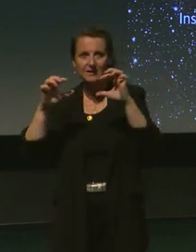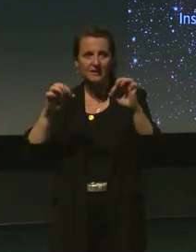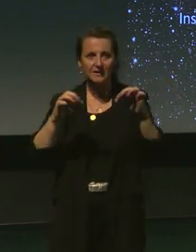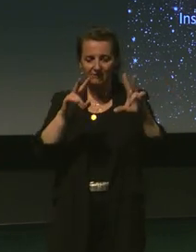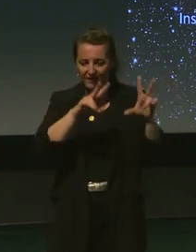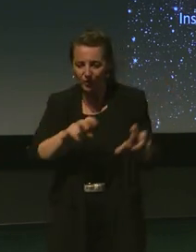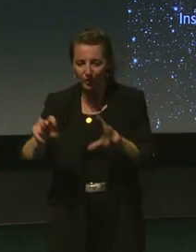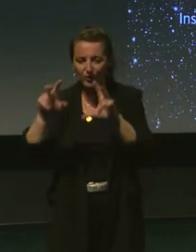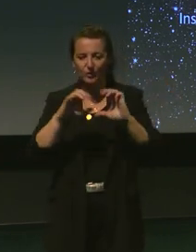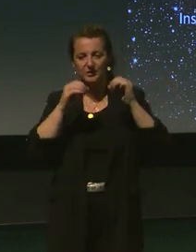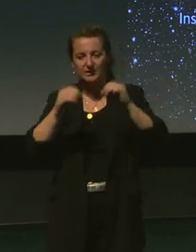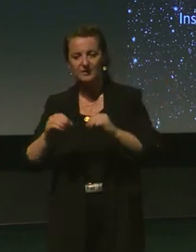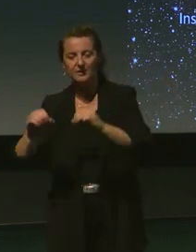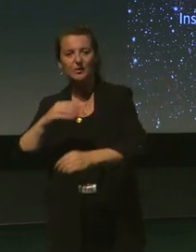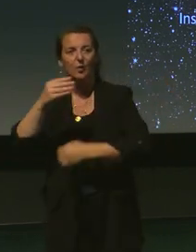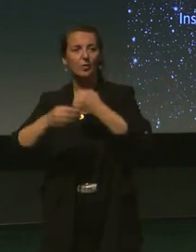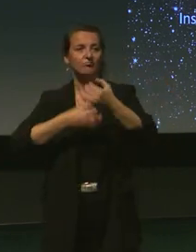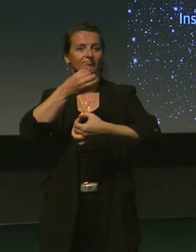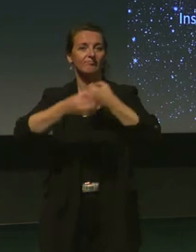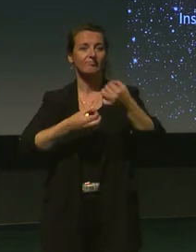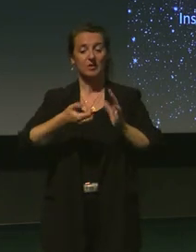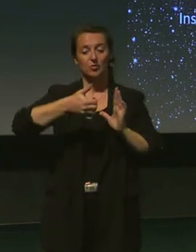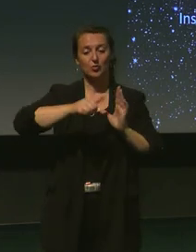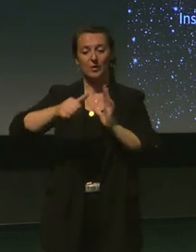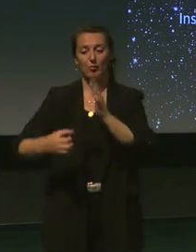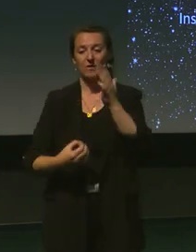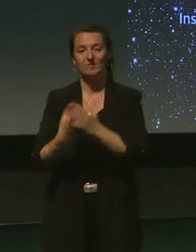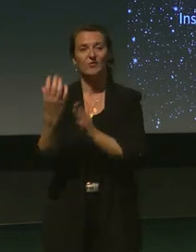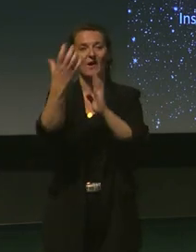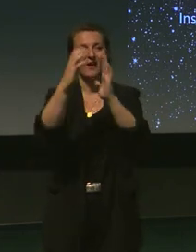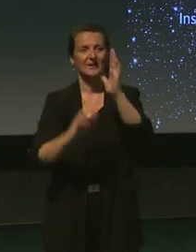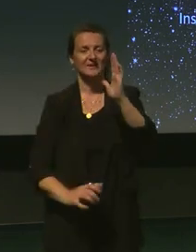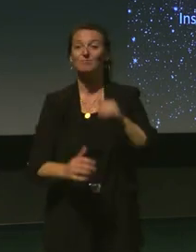divers et variés avec un blog tous les... Ok.